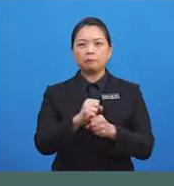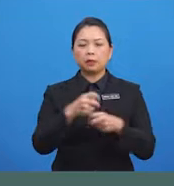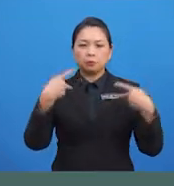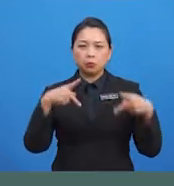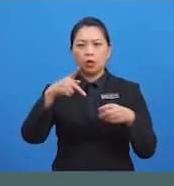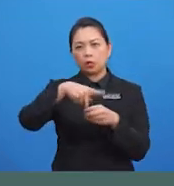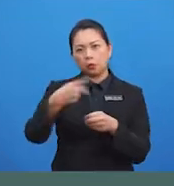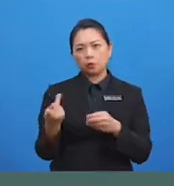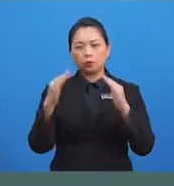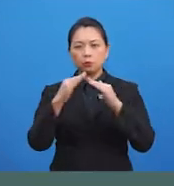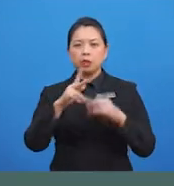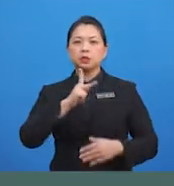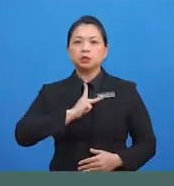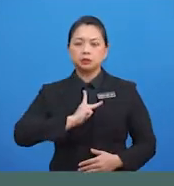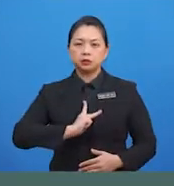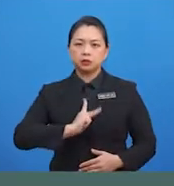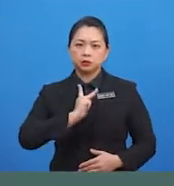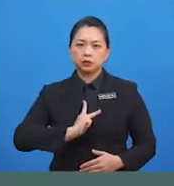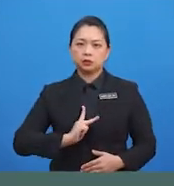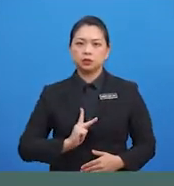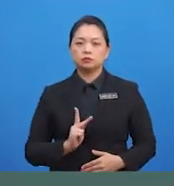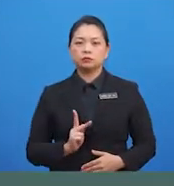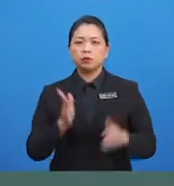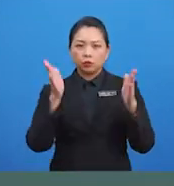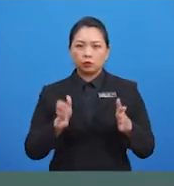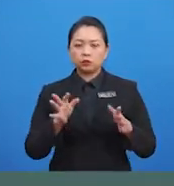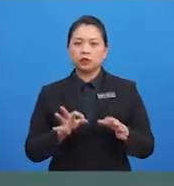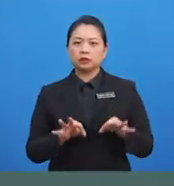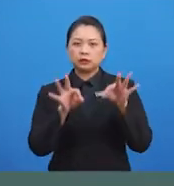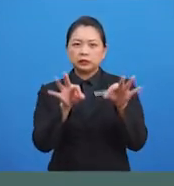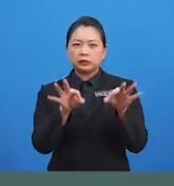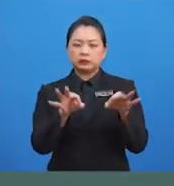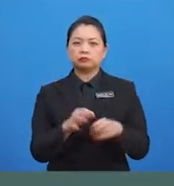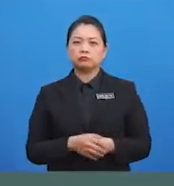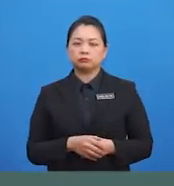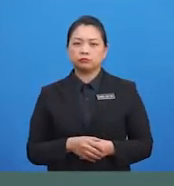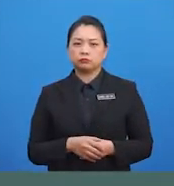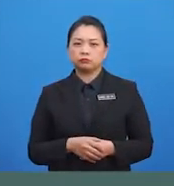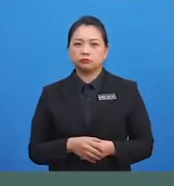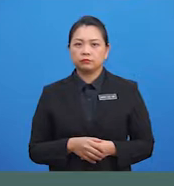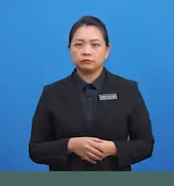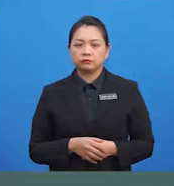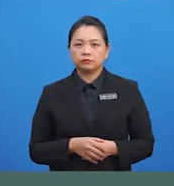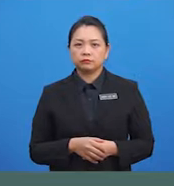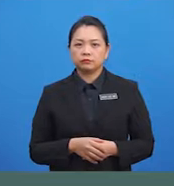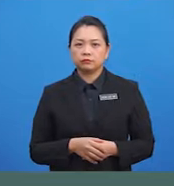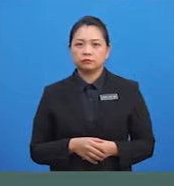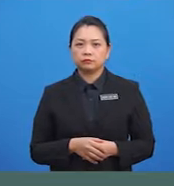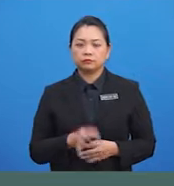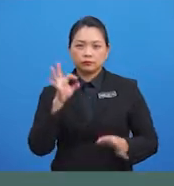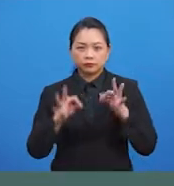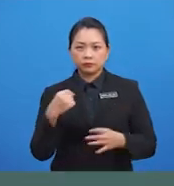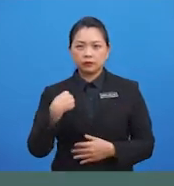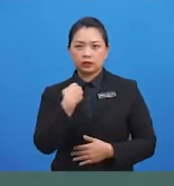rumah Kesian yang kena jangkitan Coronavirus ini kan? Haa, murid-murid